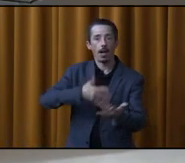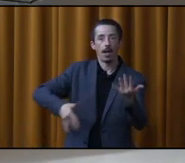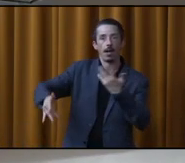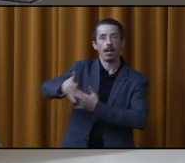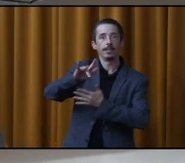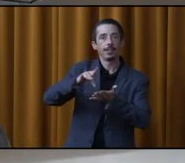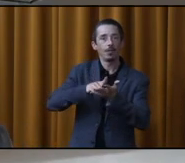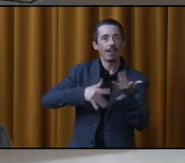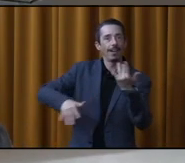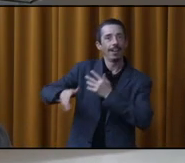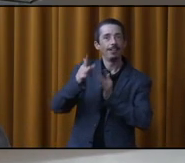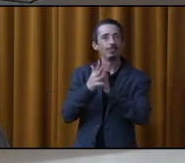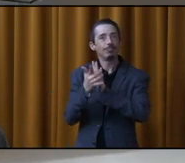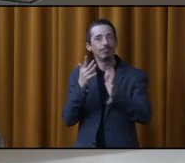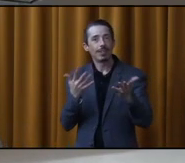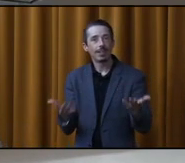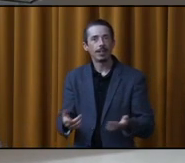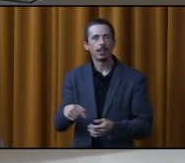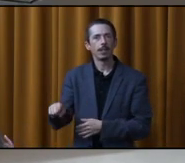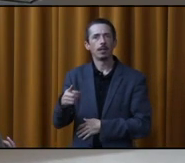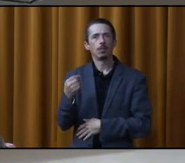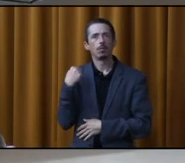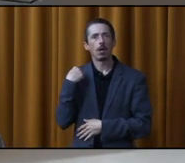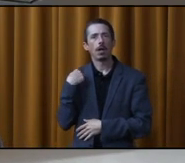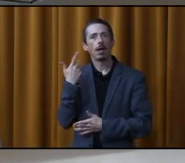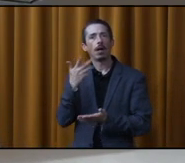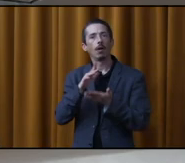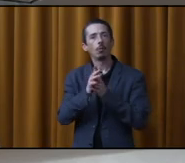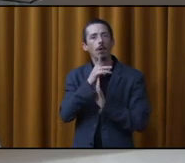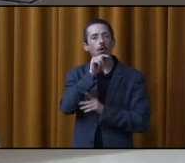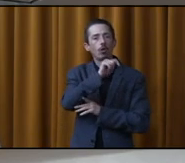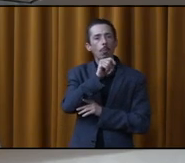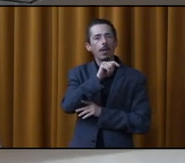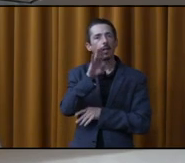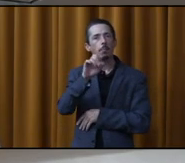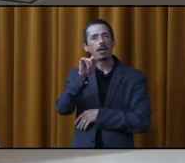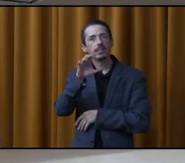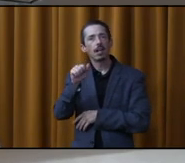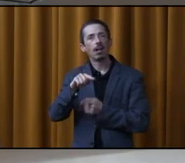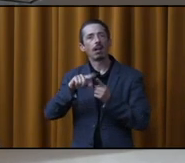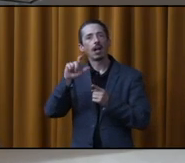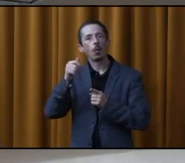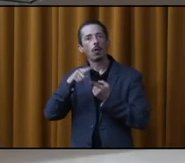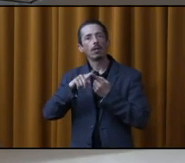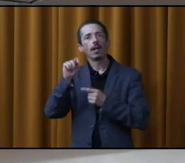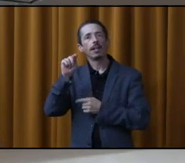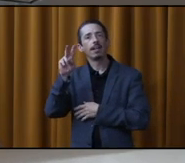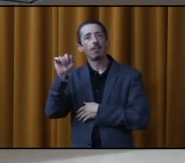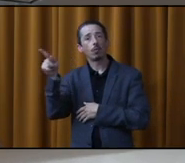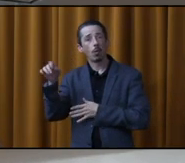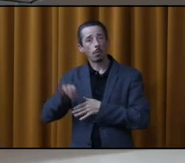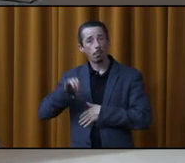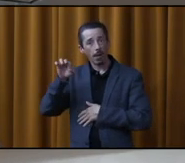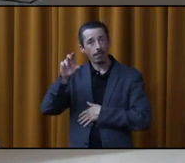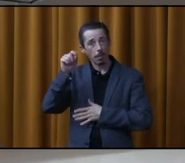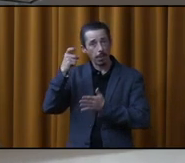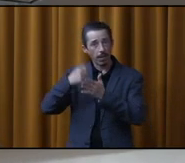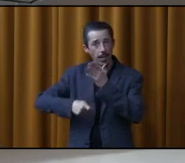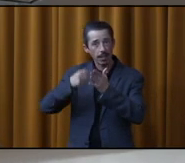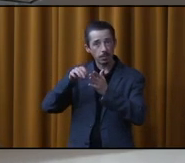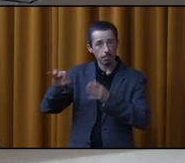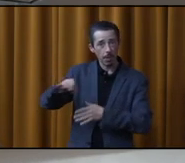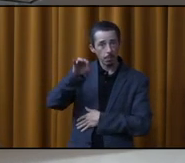centre-ville. Mais voilà que Tomate et Basilique, est l'autre place, la Goulée-Taverne, qui paie chacun 20 000 $ de taxes.